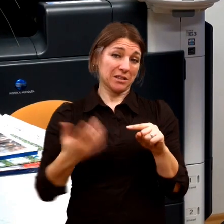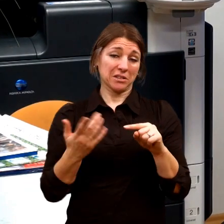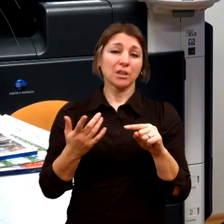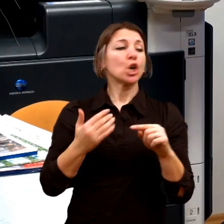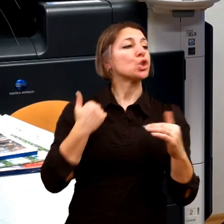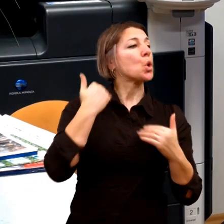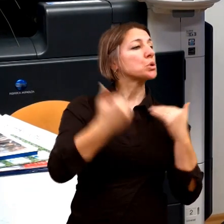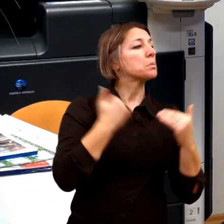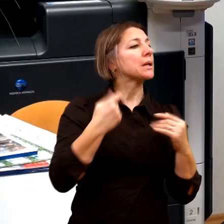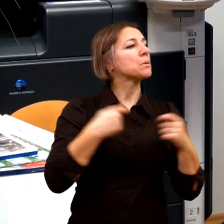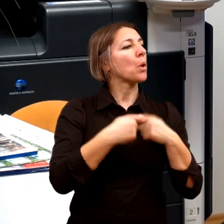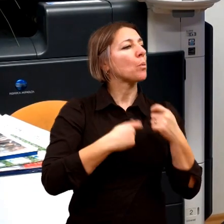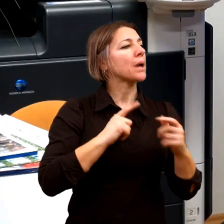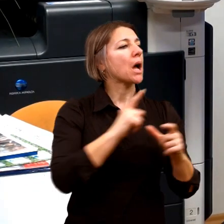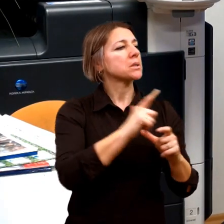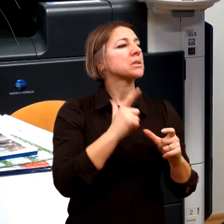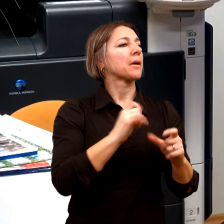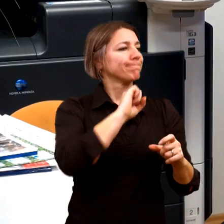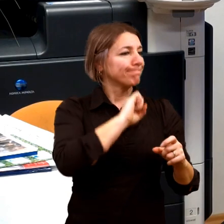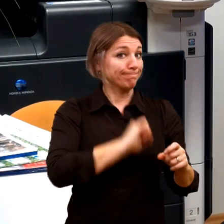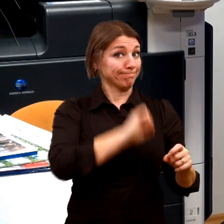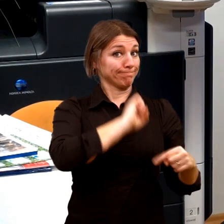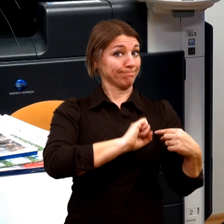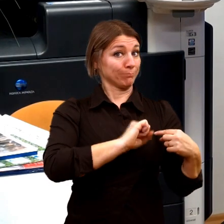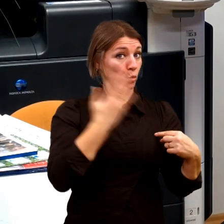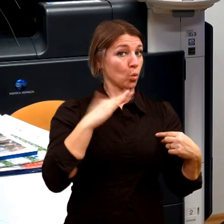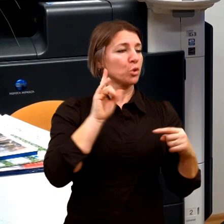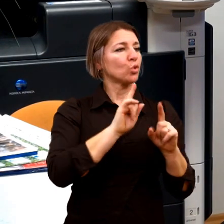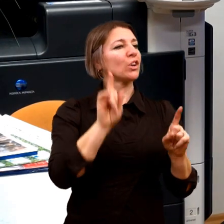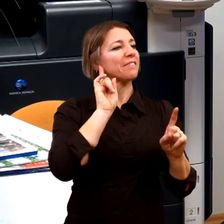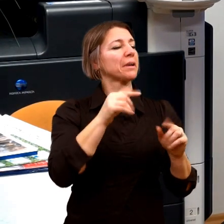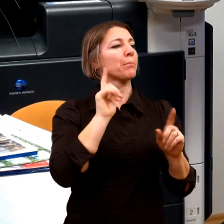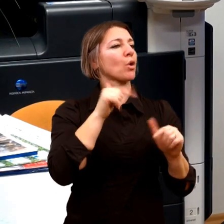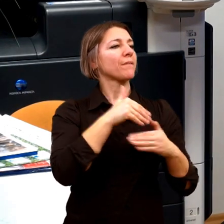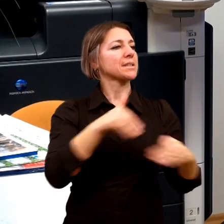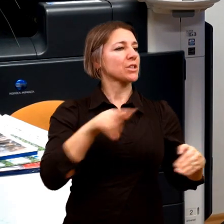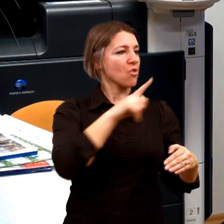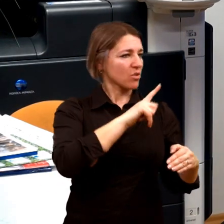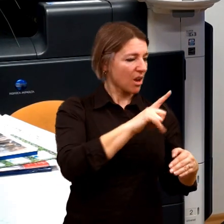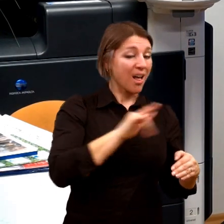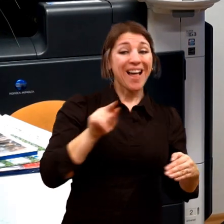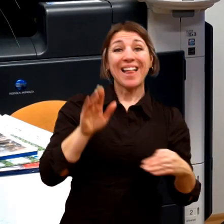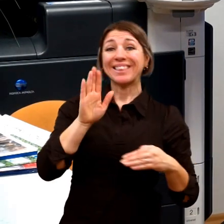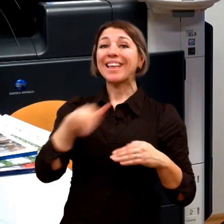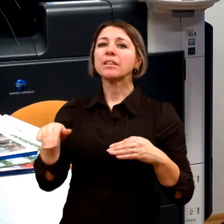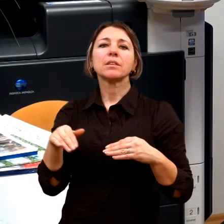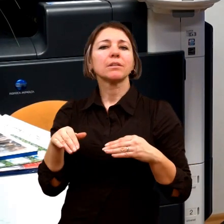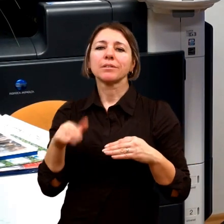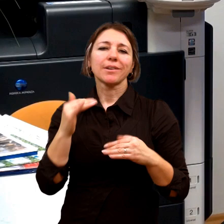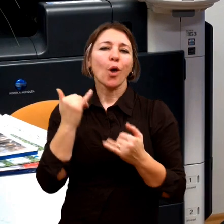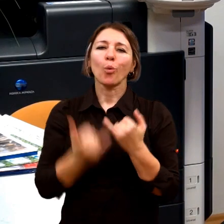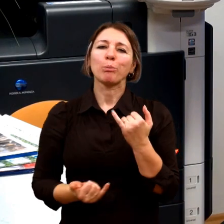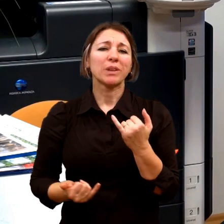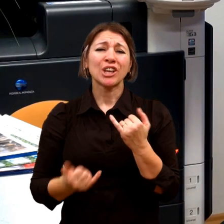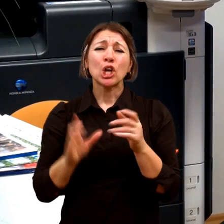být sympatiční, ale spojuje nás něco, nějaký cíl, tak u dítěte někdy stačí maličkost a ono to